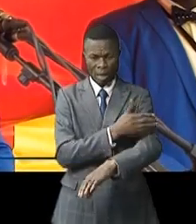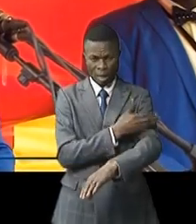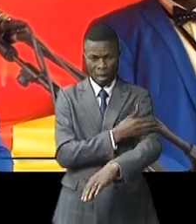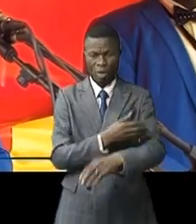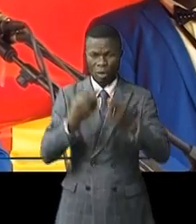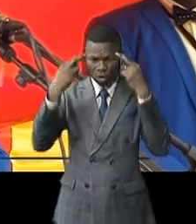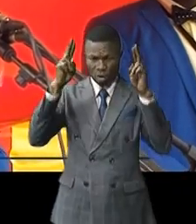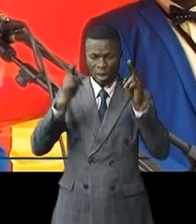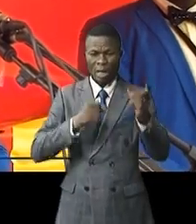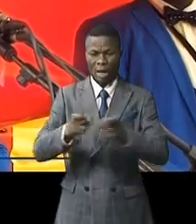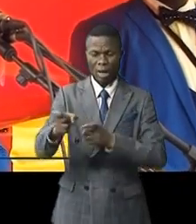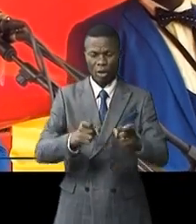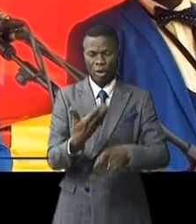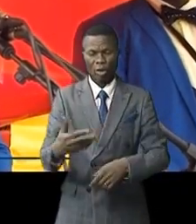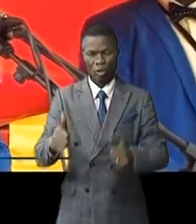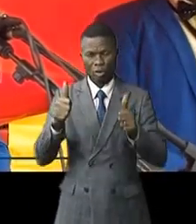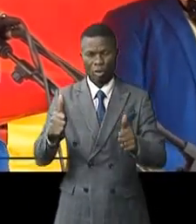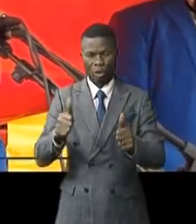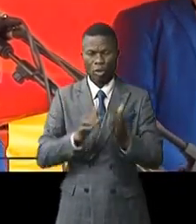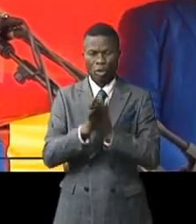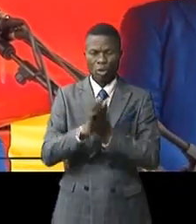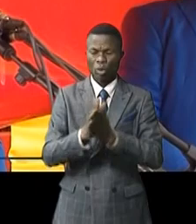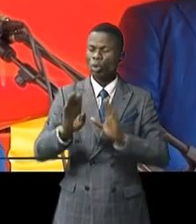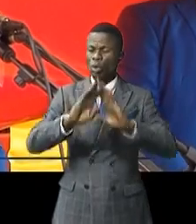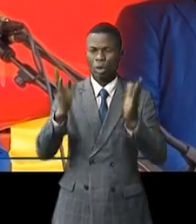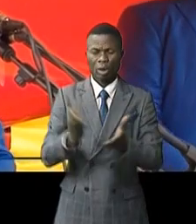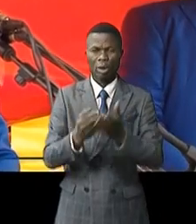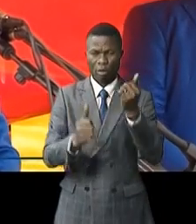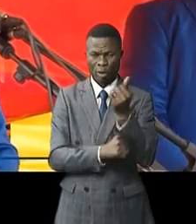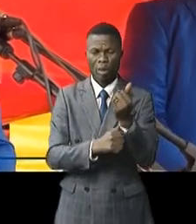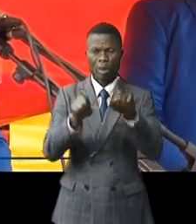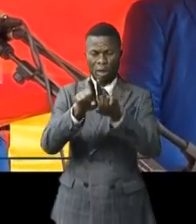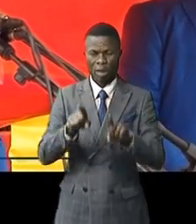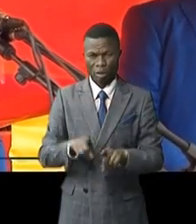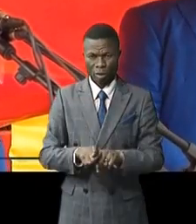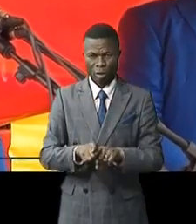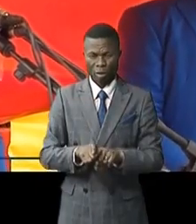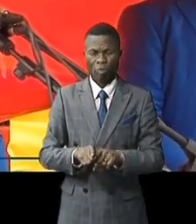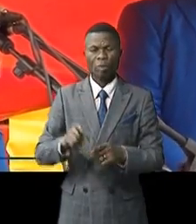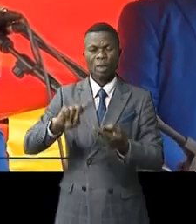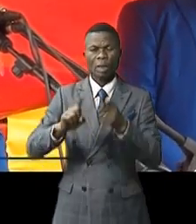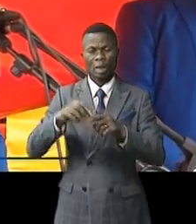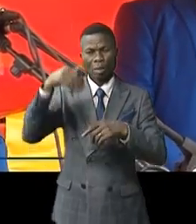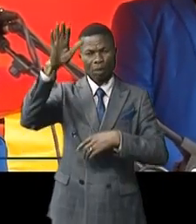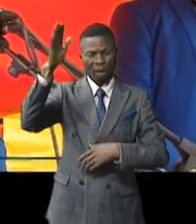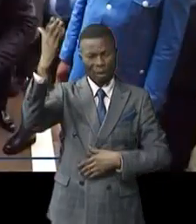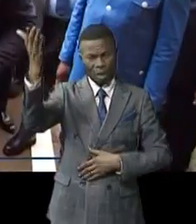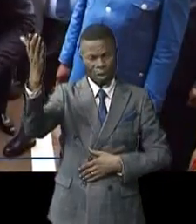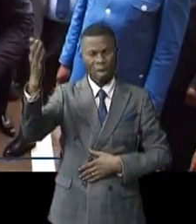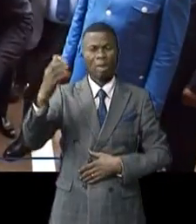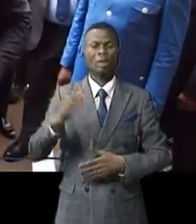de la bonne gouvernance souhaitée par tous, y compris ses partenaires extérieurs.